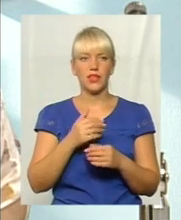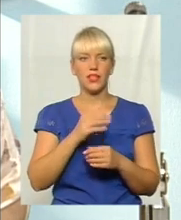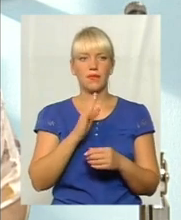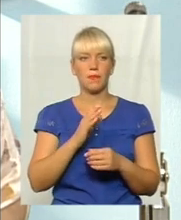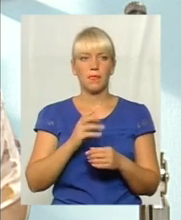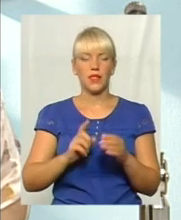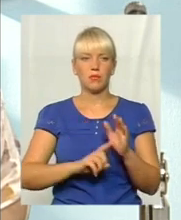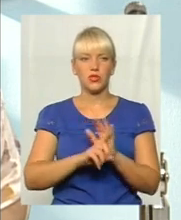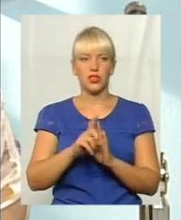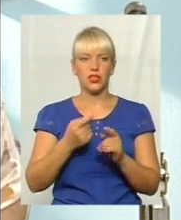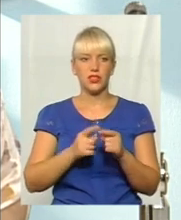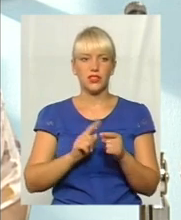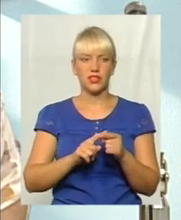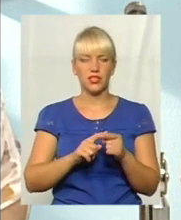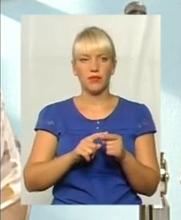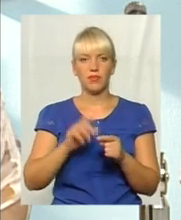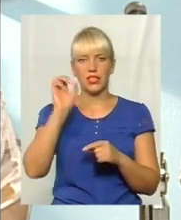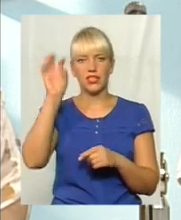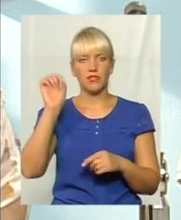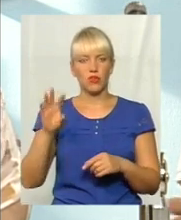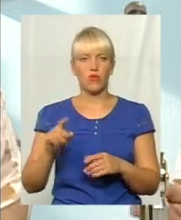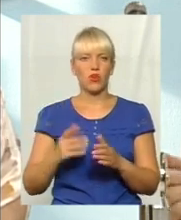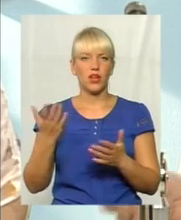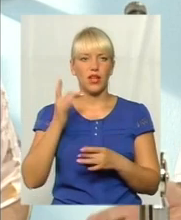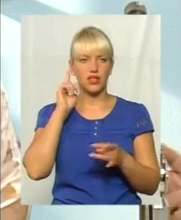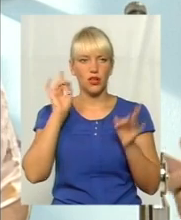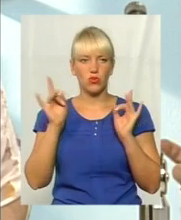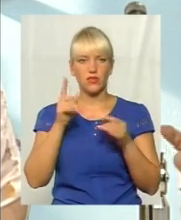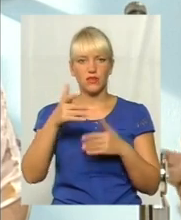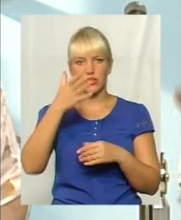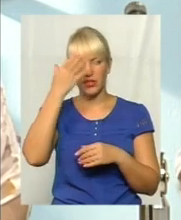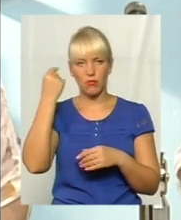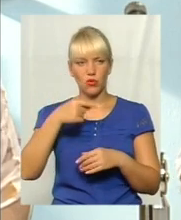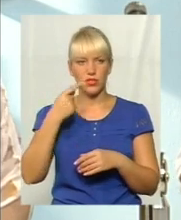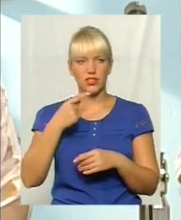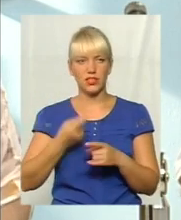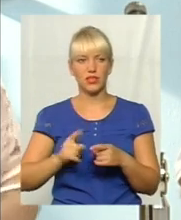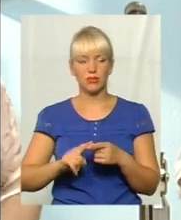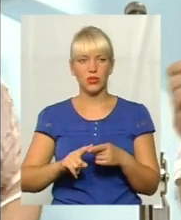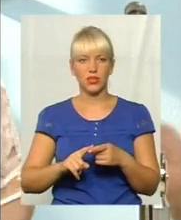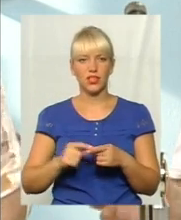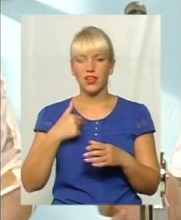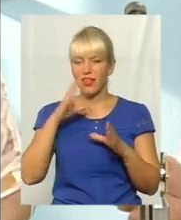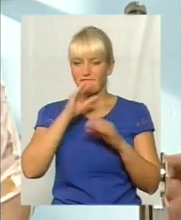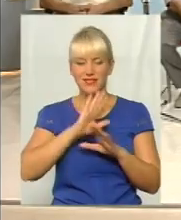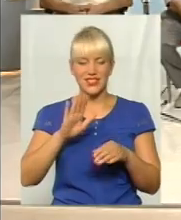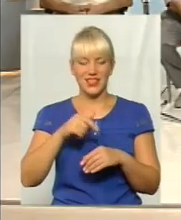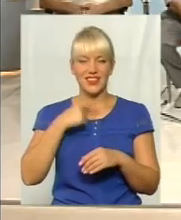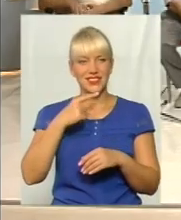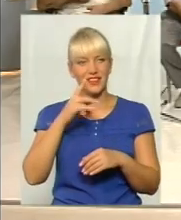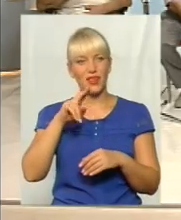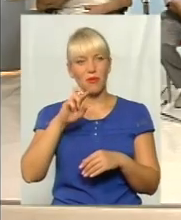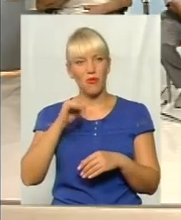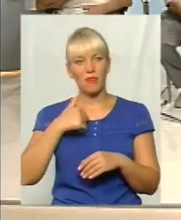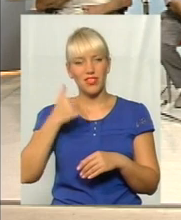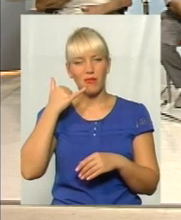започаткувала ці світлофори, які озвучені. Ви забули, Я не встигла сказати, бо мене перебили. Але